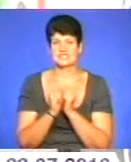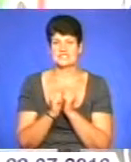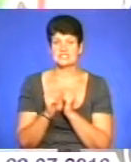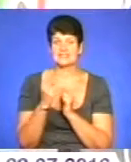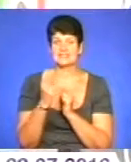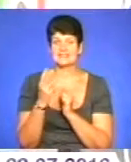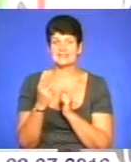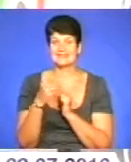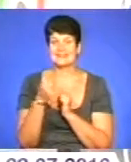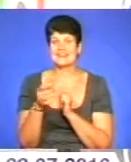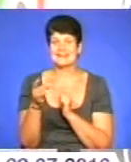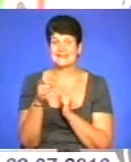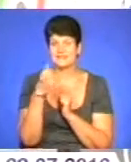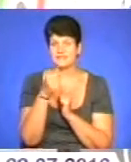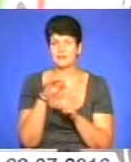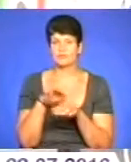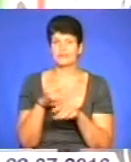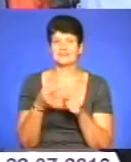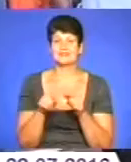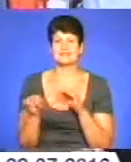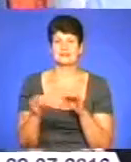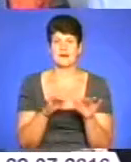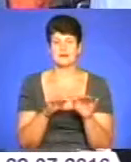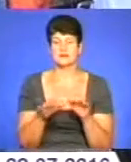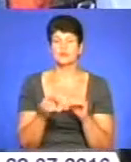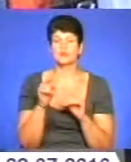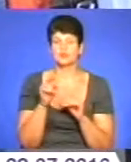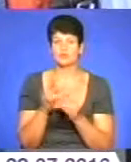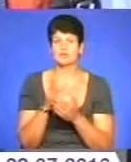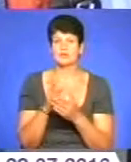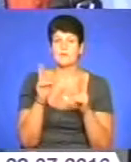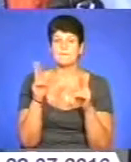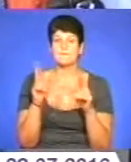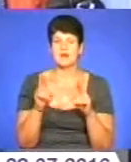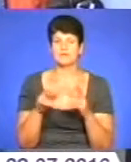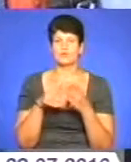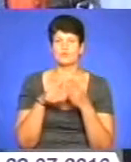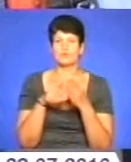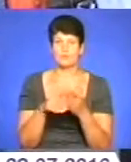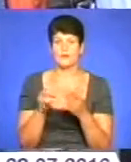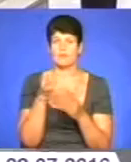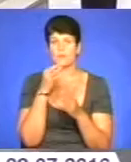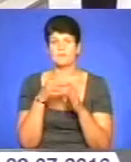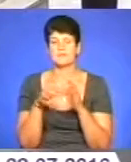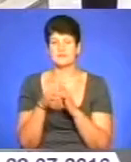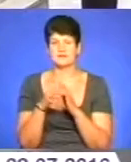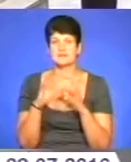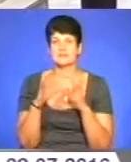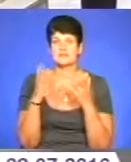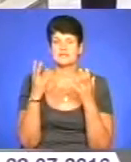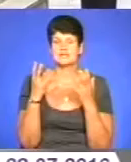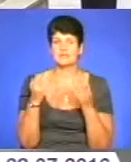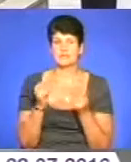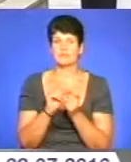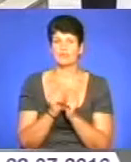ніж 2-3 рази на рік проводити такі акції. Відтак і діє правило, що допомагаємо чи підказуємо у всесвітні дні